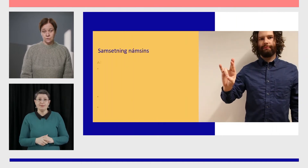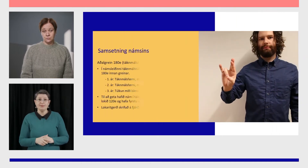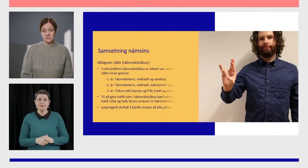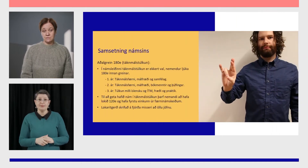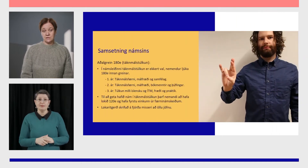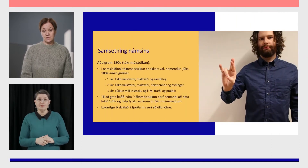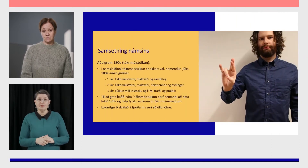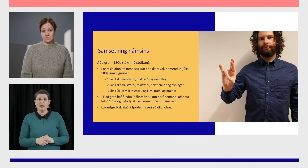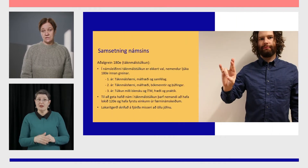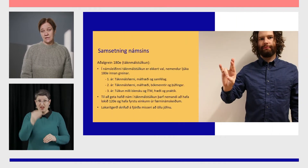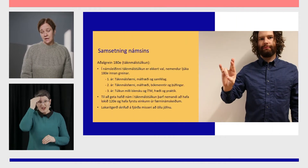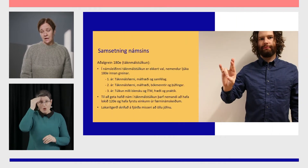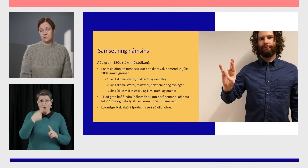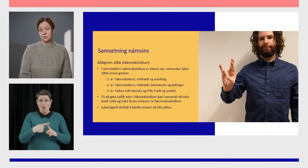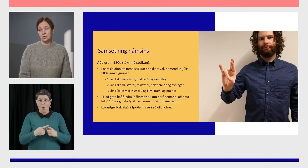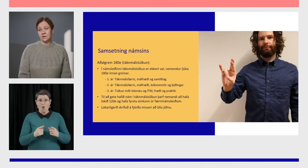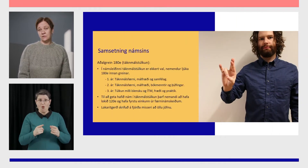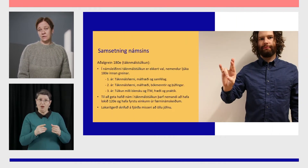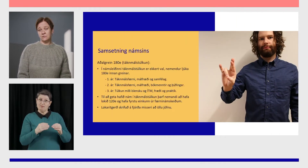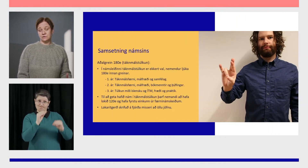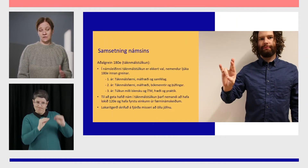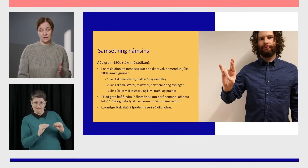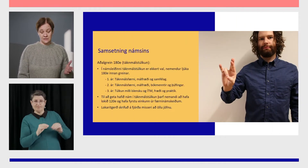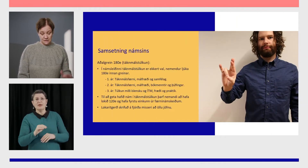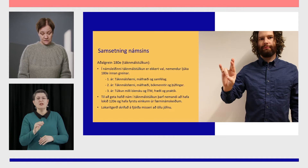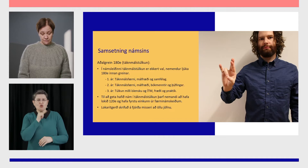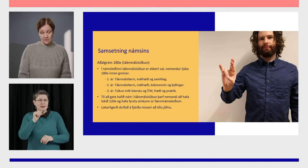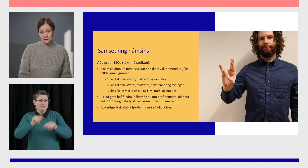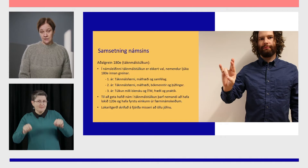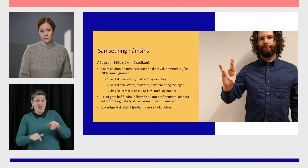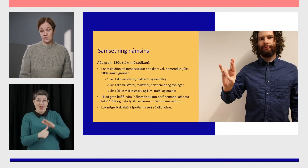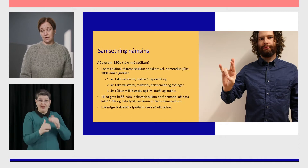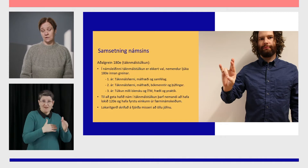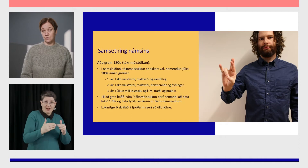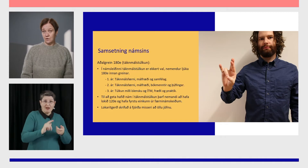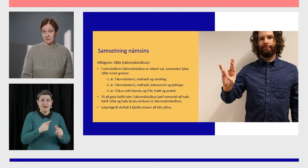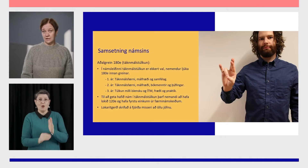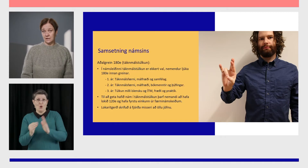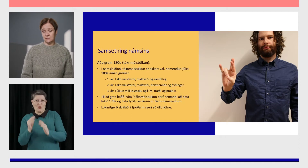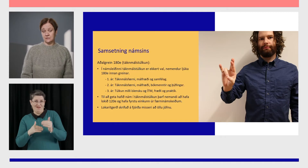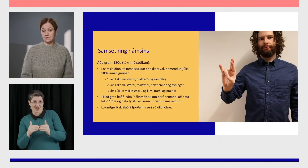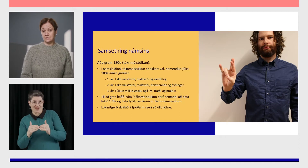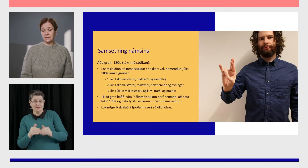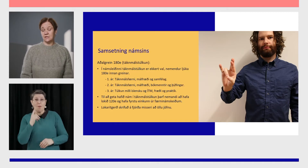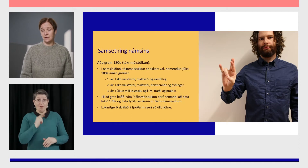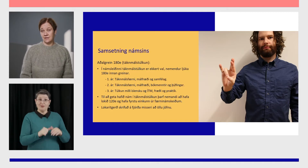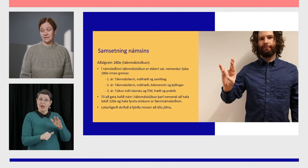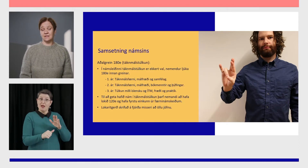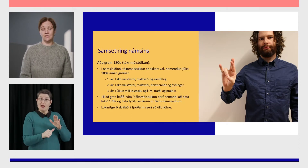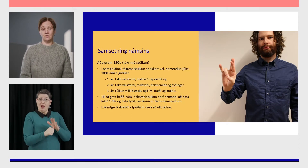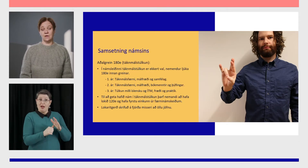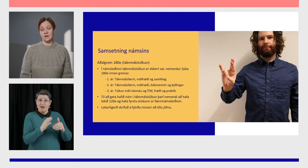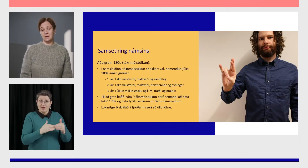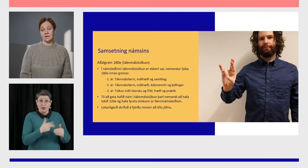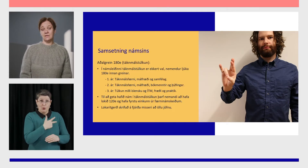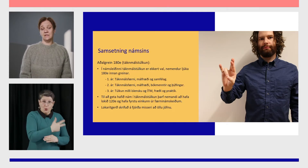Nú, samsetning námsins er aðeins ólík eftir því hvort að það er tekið sem aðalgrein eða aukagrein og þá aðalgrein 30 ára, aðalgrein